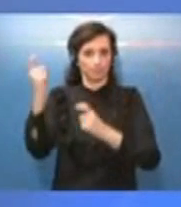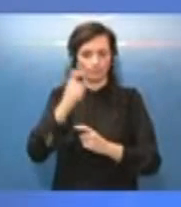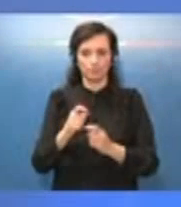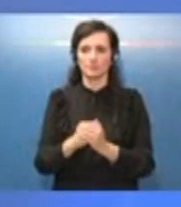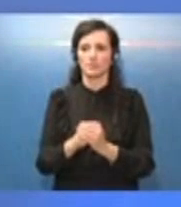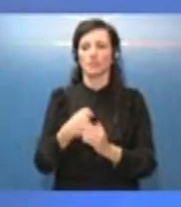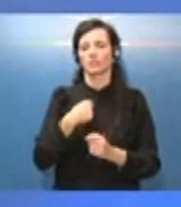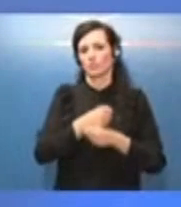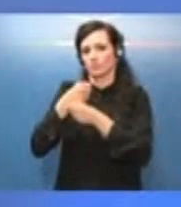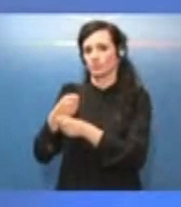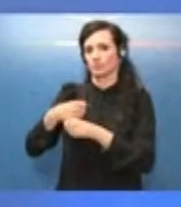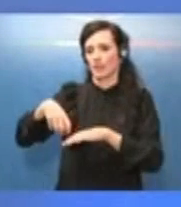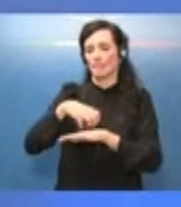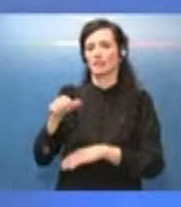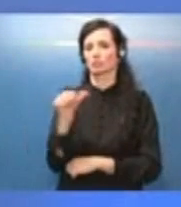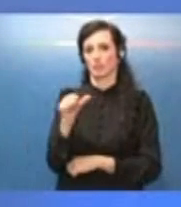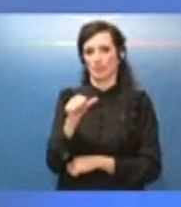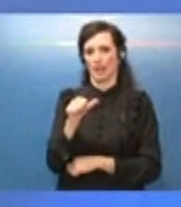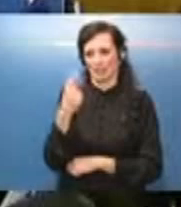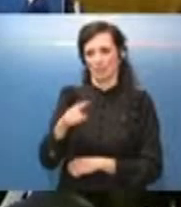Darei la parola al Ministro Speranza su questo.